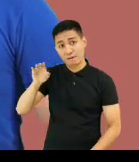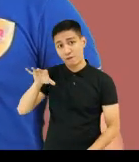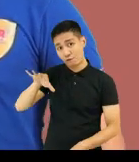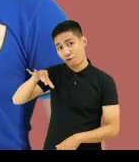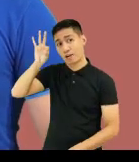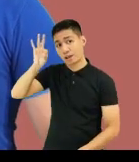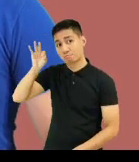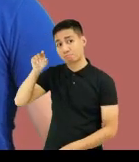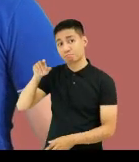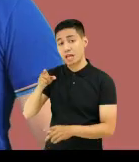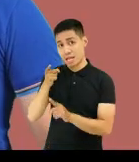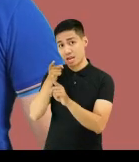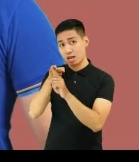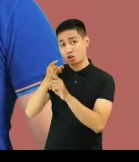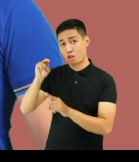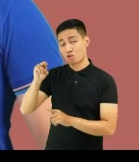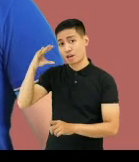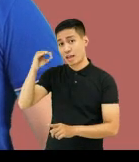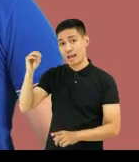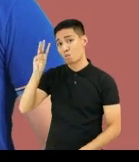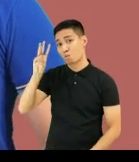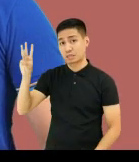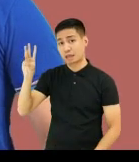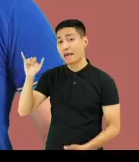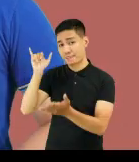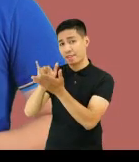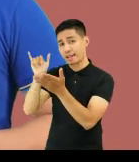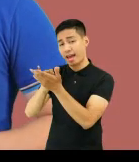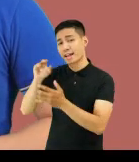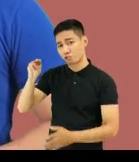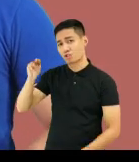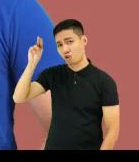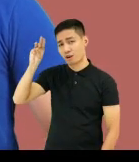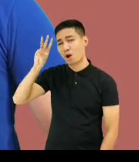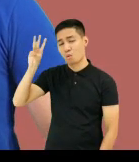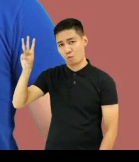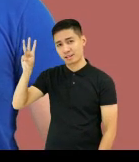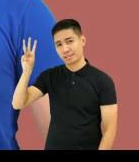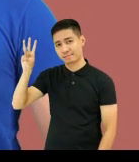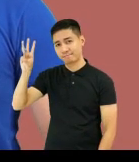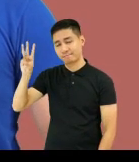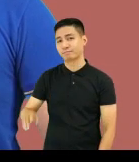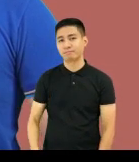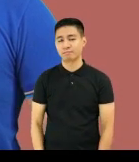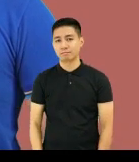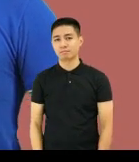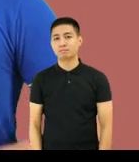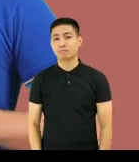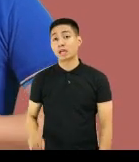tumukoy ng direksyon mula sa hilaga at sa kanluran, yan ang tinatawag nating hilagang kanluran.